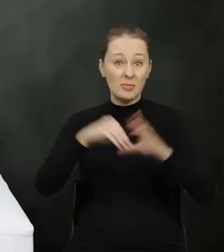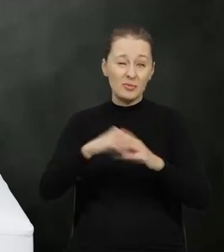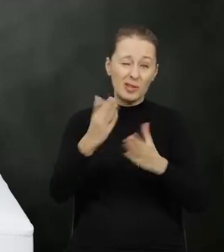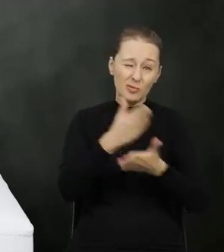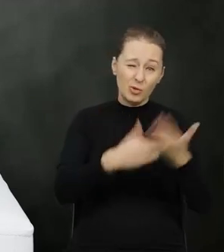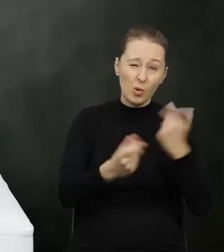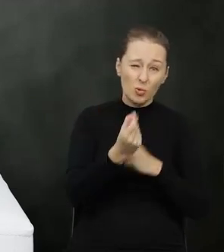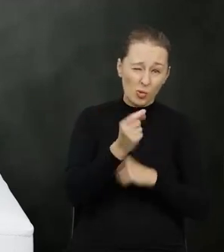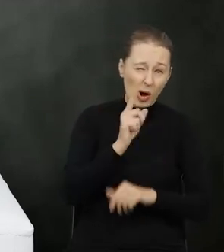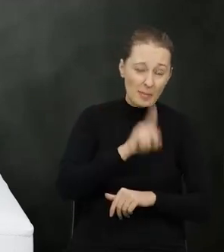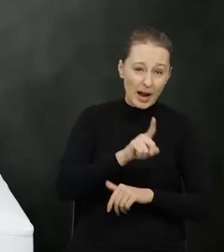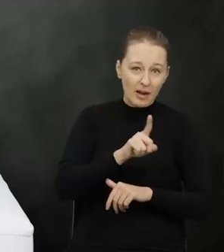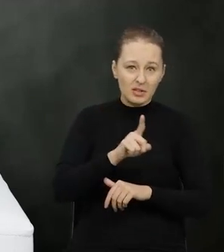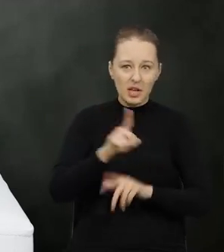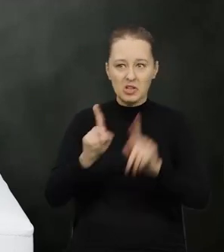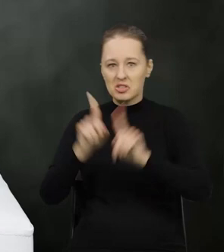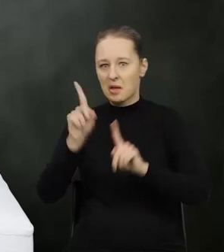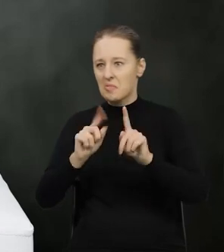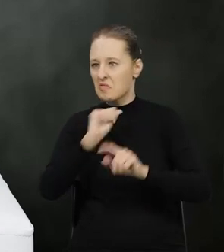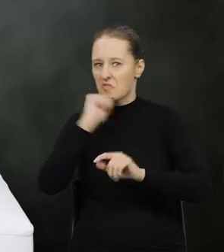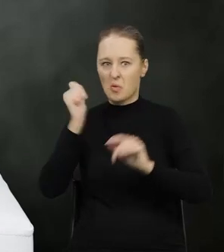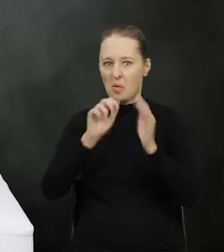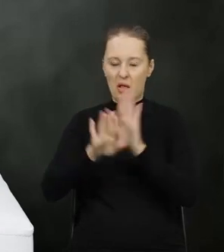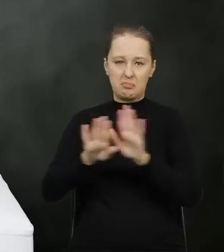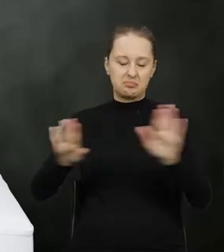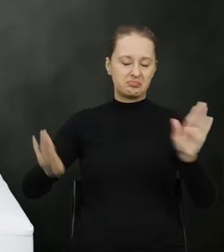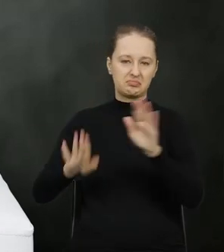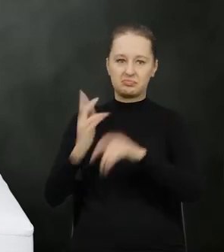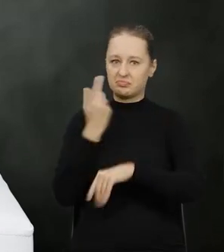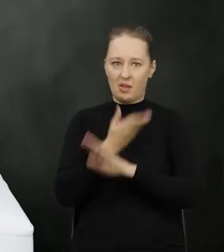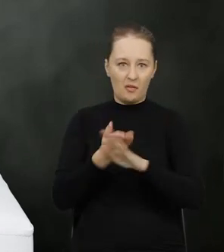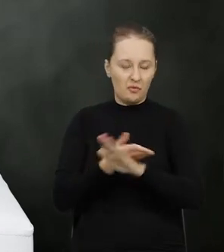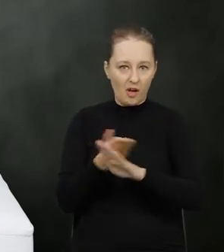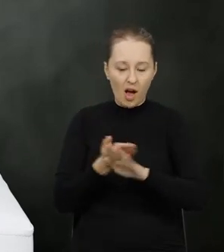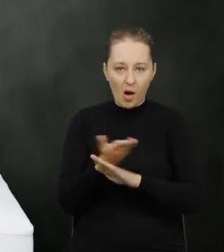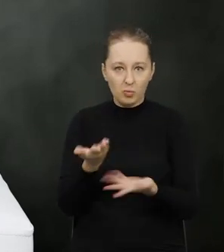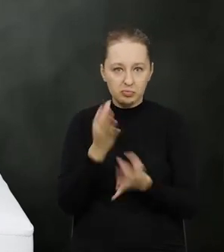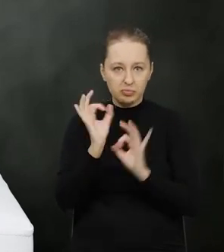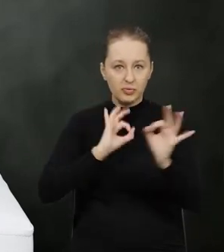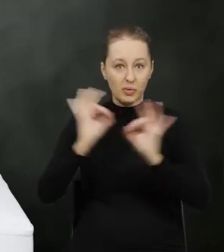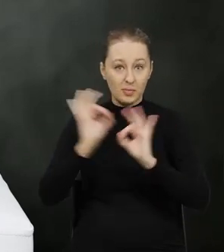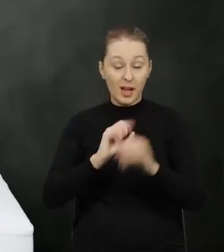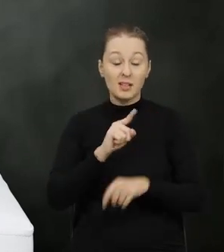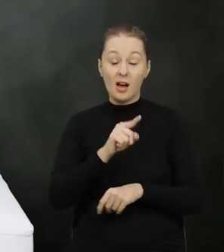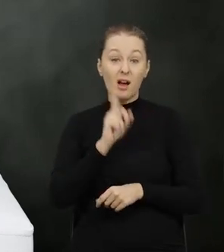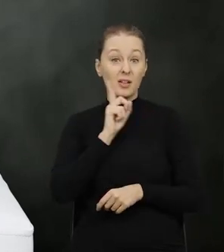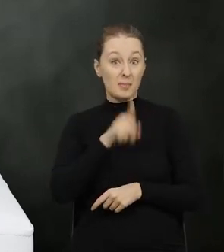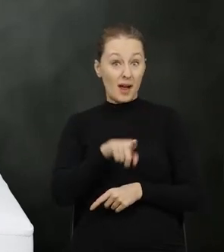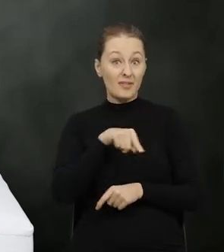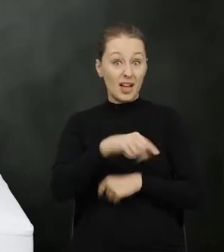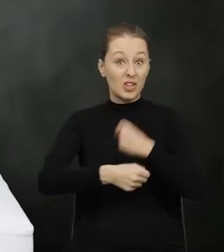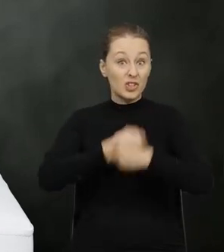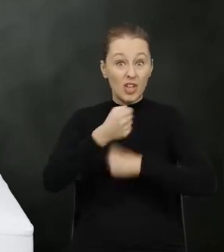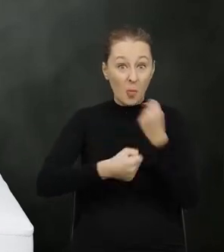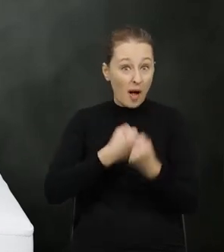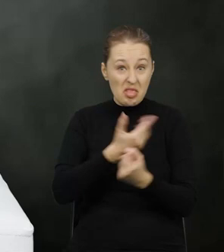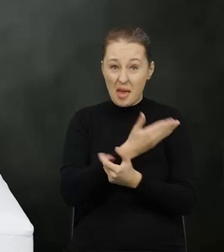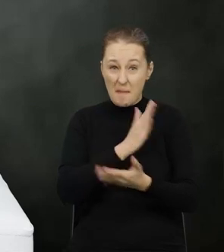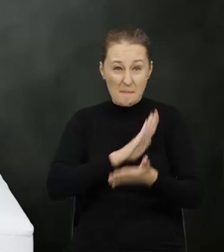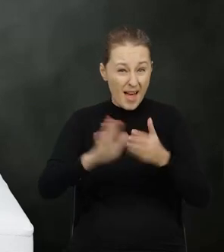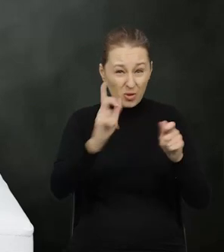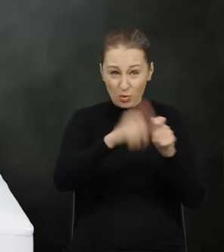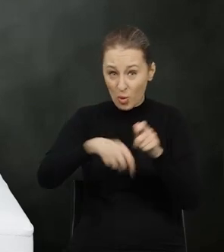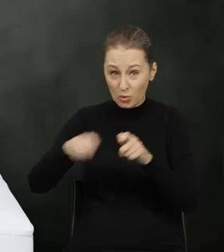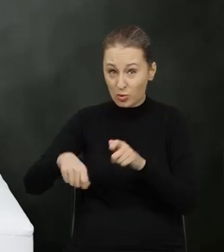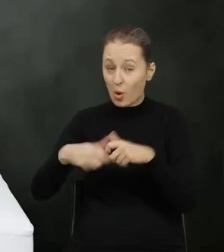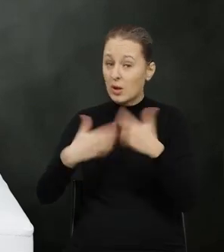zawierają część prawdy, a czasami w ogóle rozmijają się z prawdą. Czy tak faktycznie jest, że tego typu działania nie podlegają